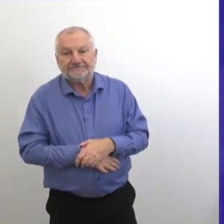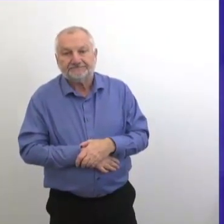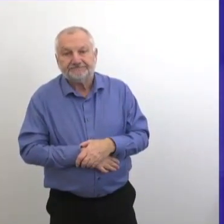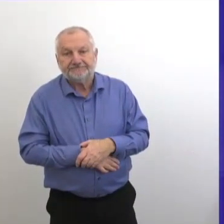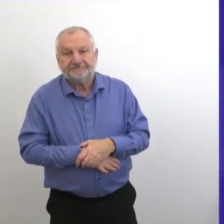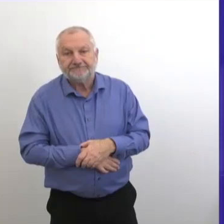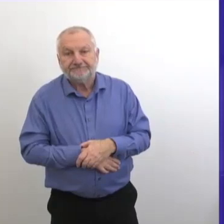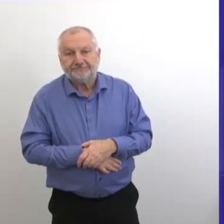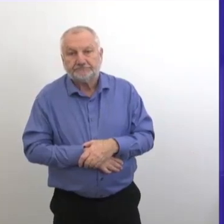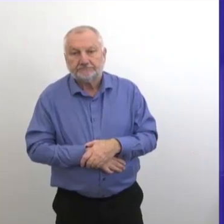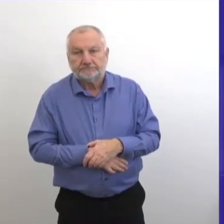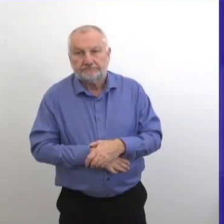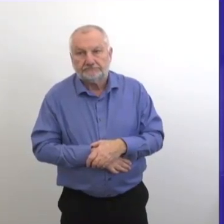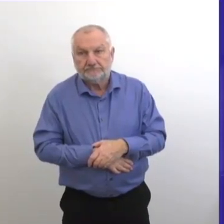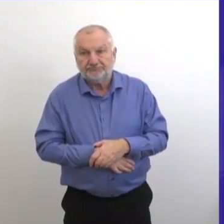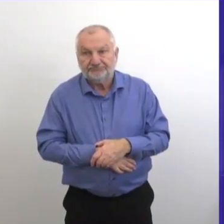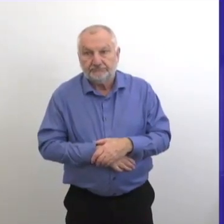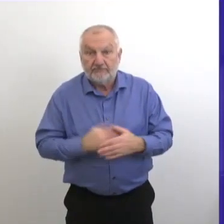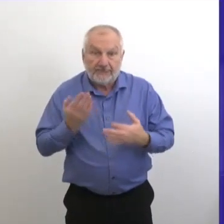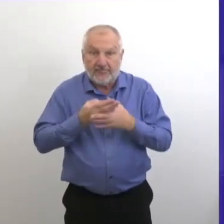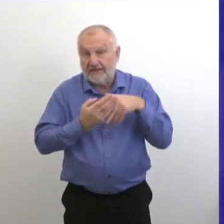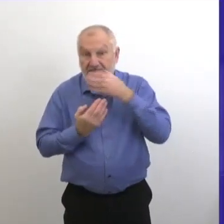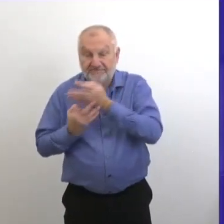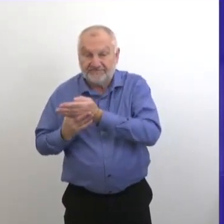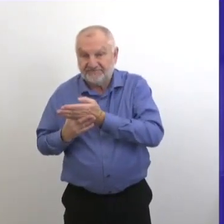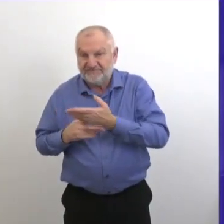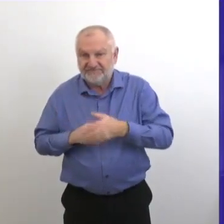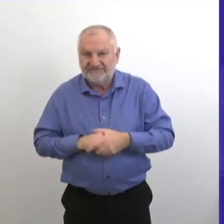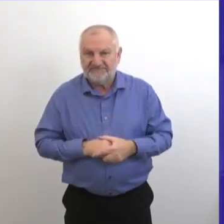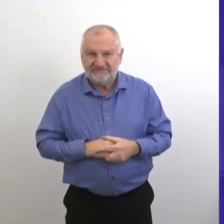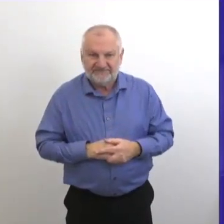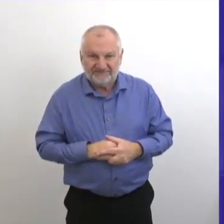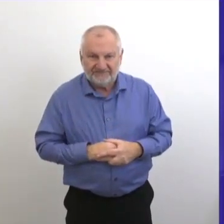Question inaudible. Question inaudible.